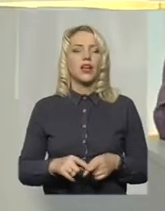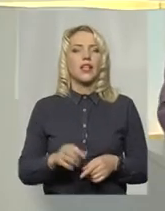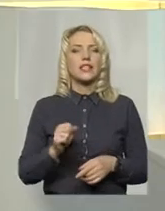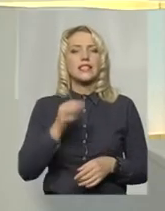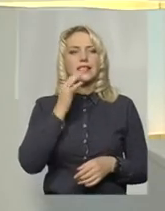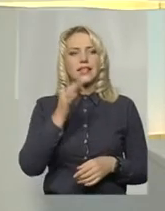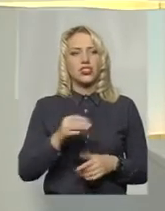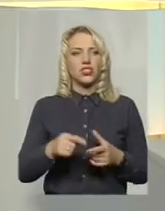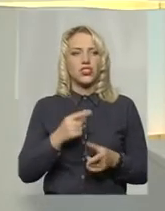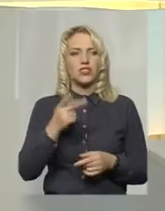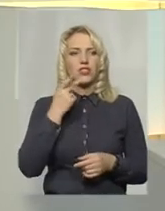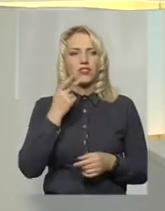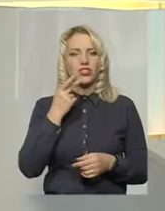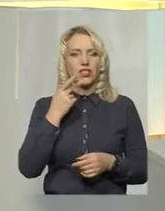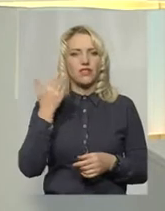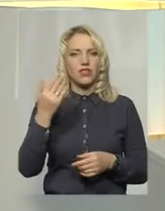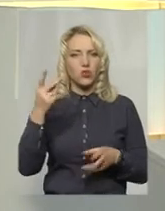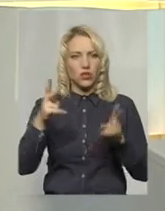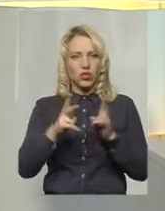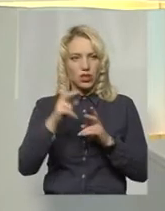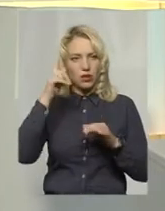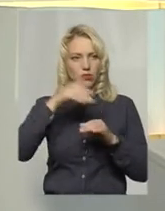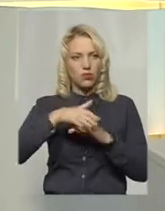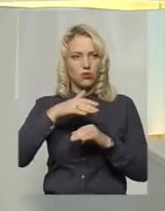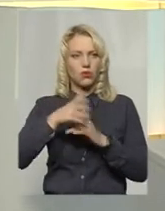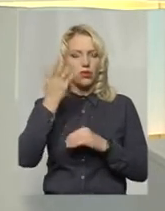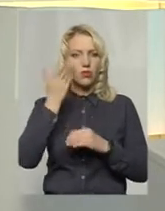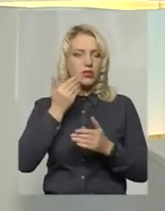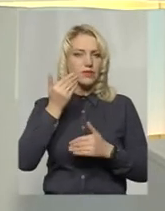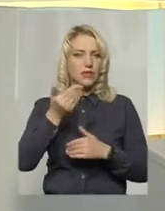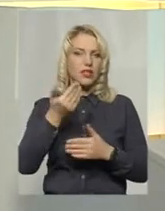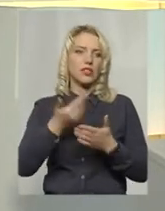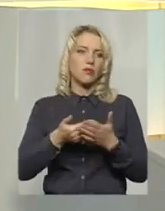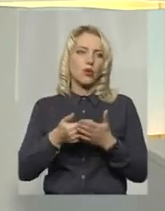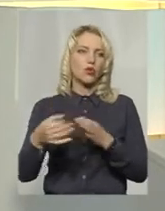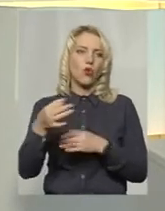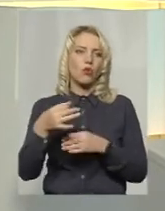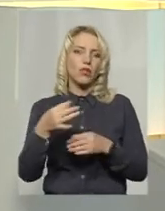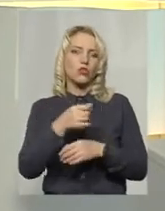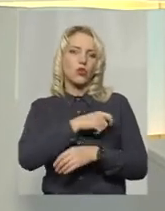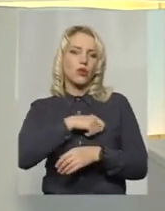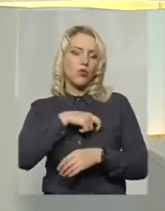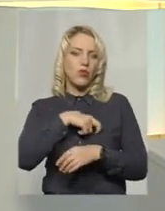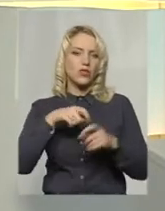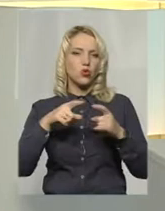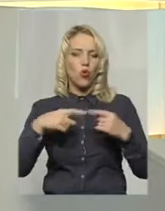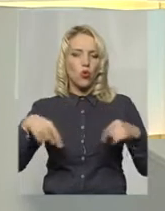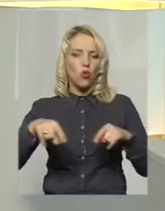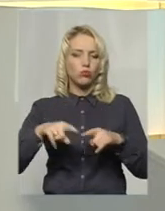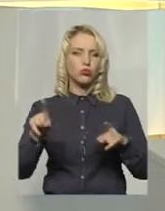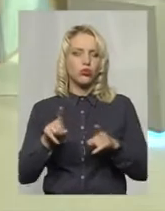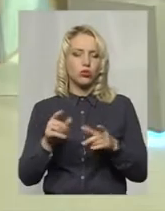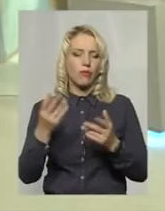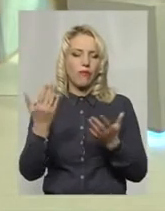А скажіть, чи завжди ви зустрічаєте порозуміння, от коли звертаєтесь, наприклад, до обласного депутатського корпусу і з тим, що вам